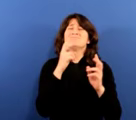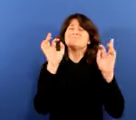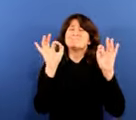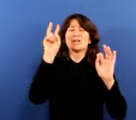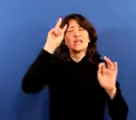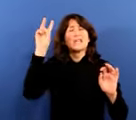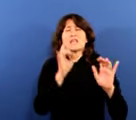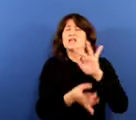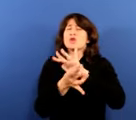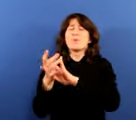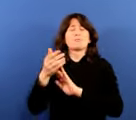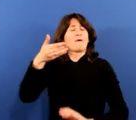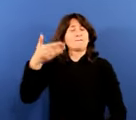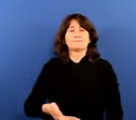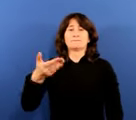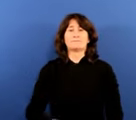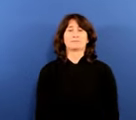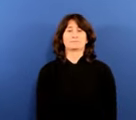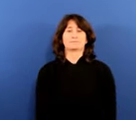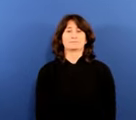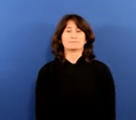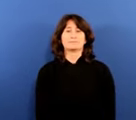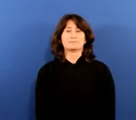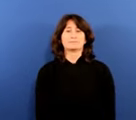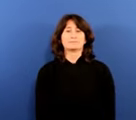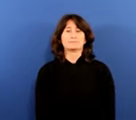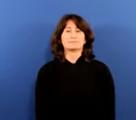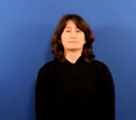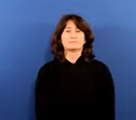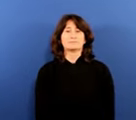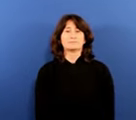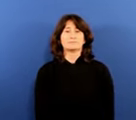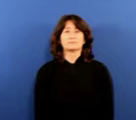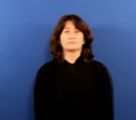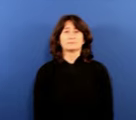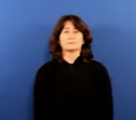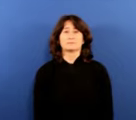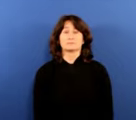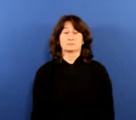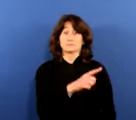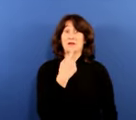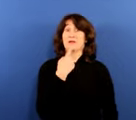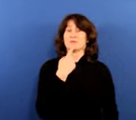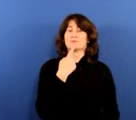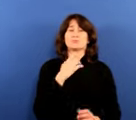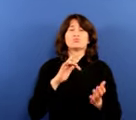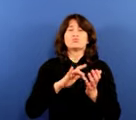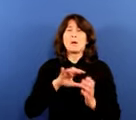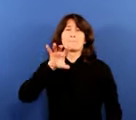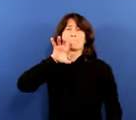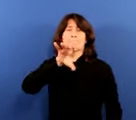Kalonji irakaslaheri arrere eginez bada bizkiko aldunagusiak berriroa dira zine izan du bere zin este zenduetako bat. Alagia,